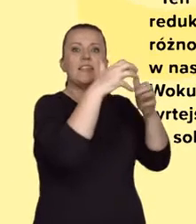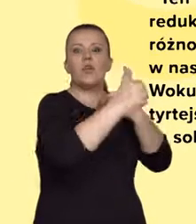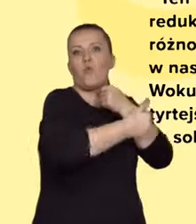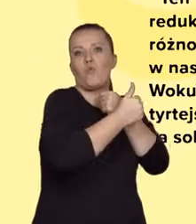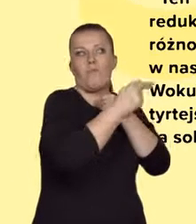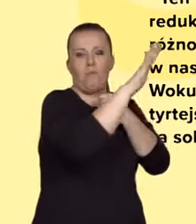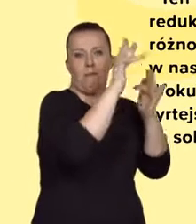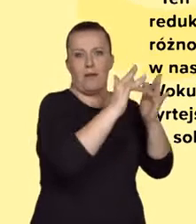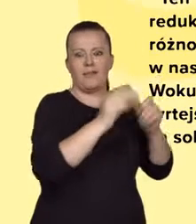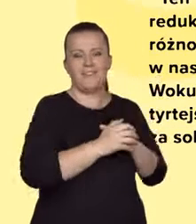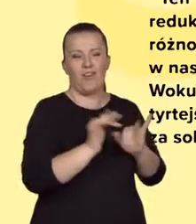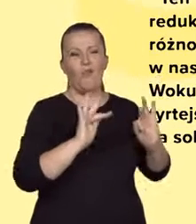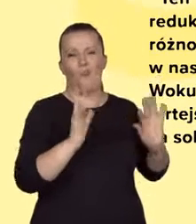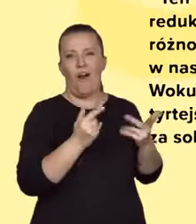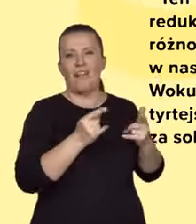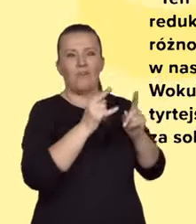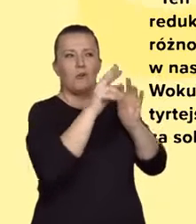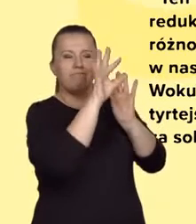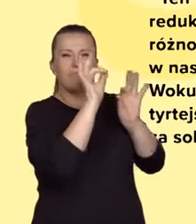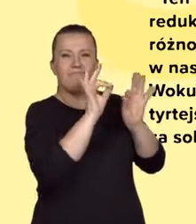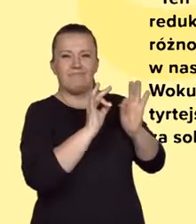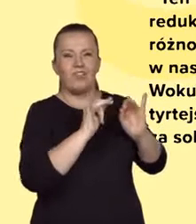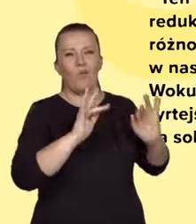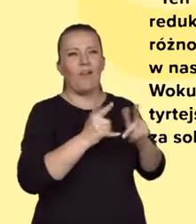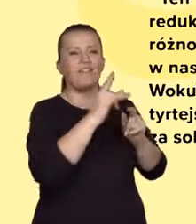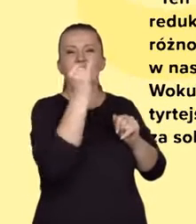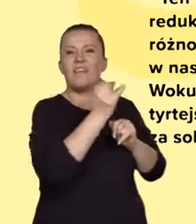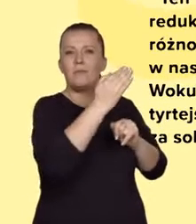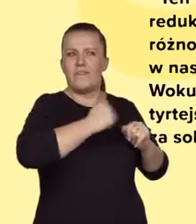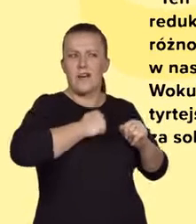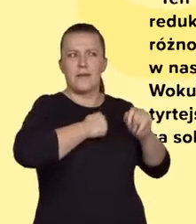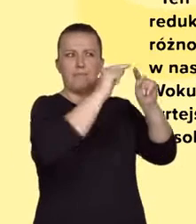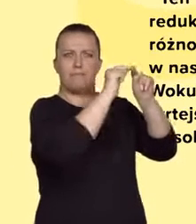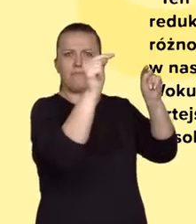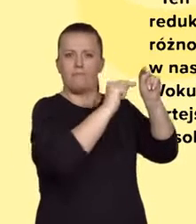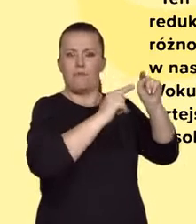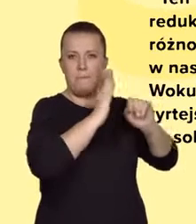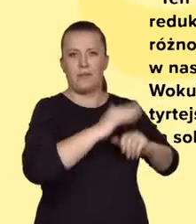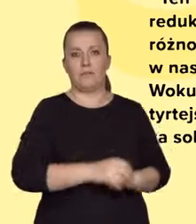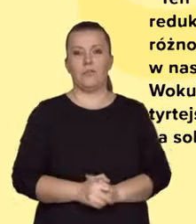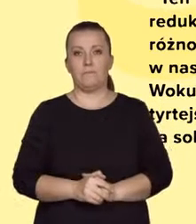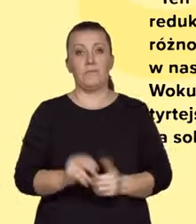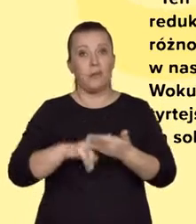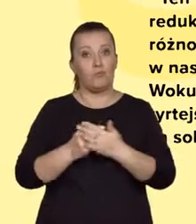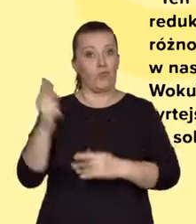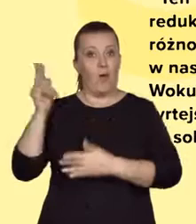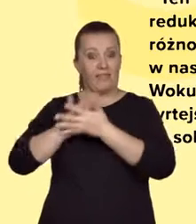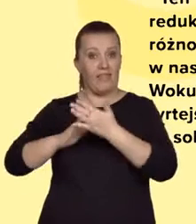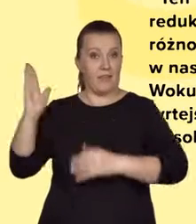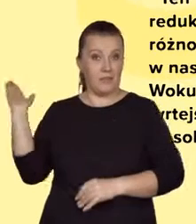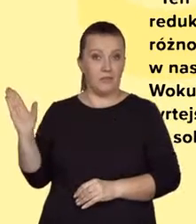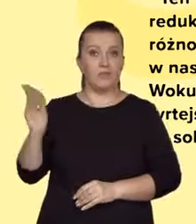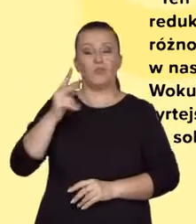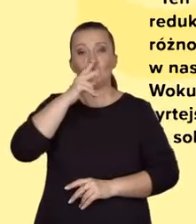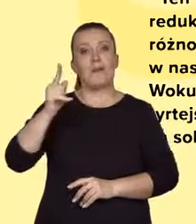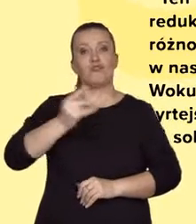Bardzo łatwo je rozpoznasz. Będą one bardzo wyraźnie wyeksponowane. Zobaczmy na to, jakie mamy argumenty w